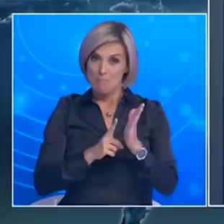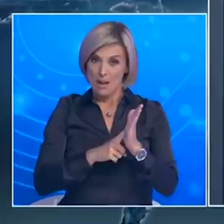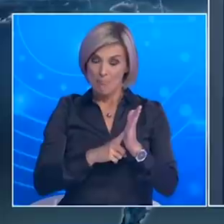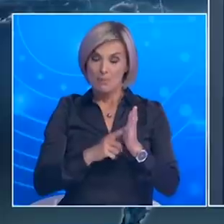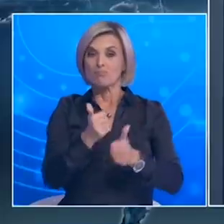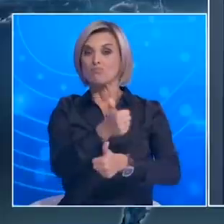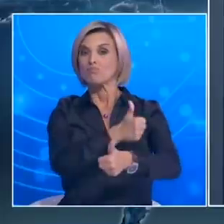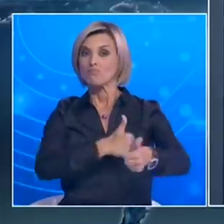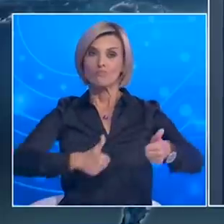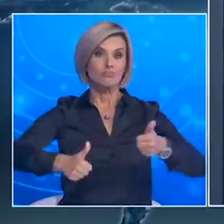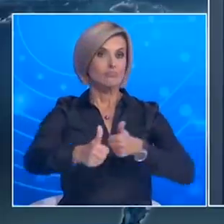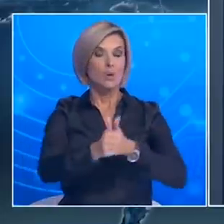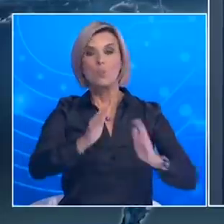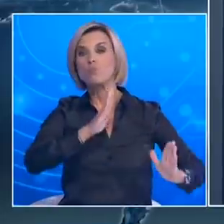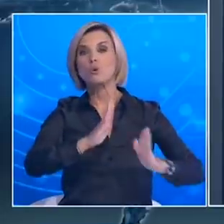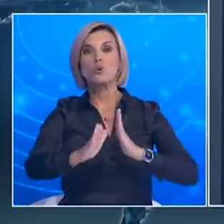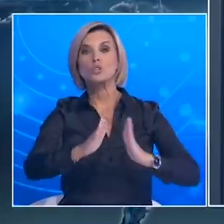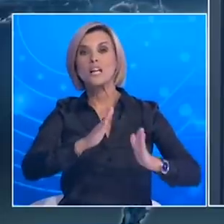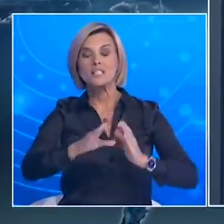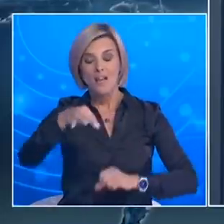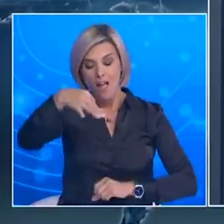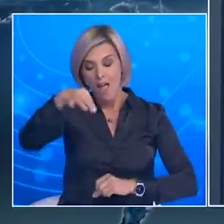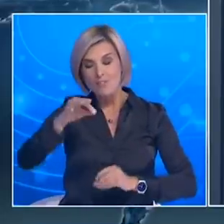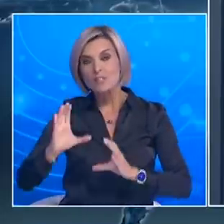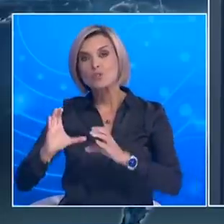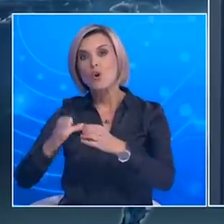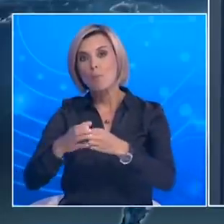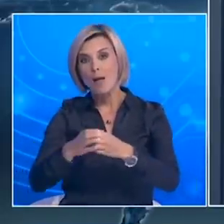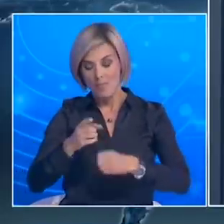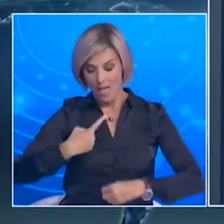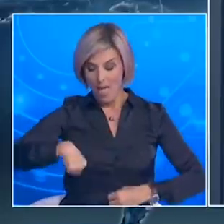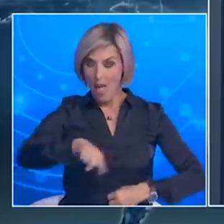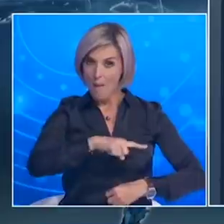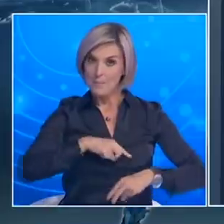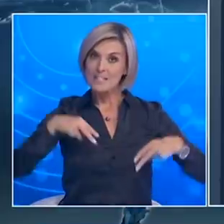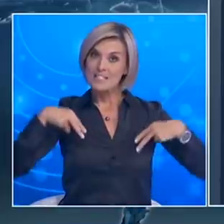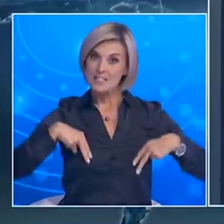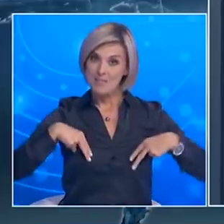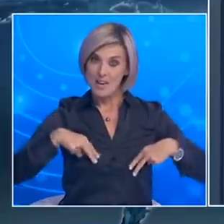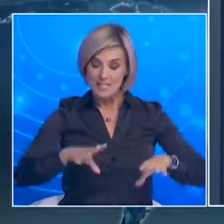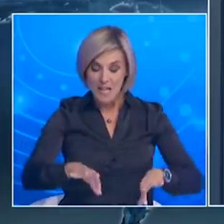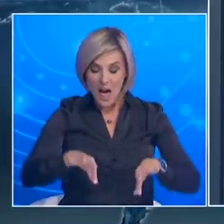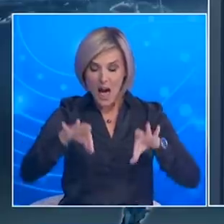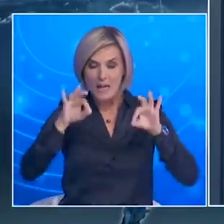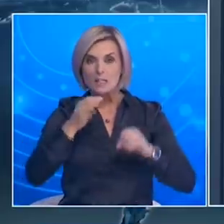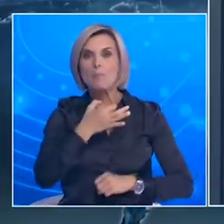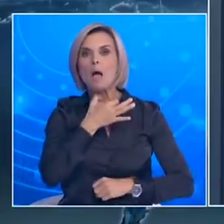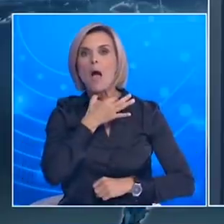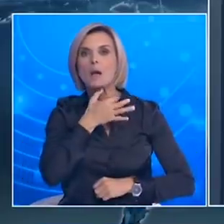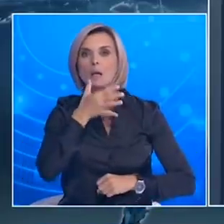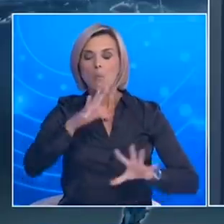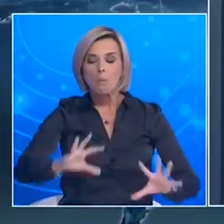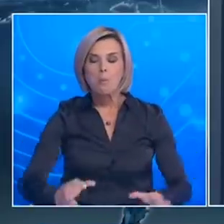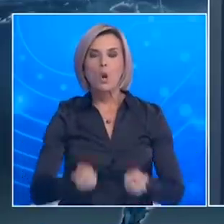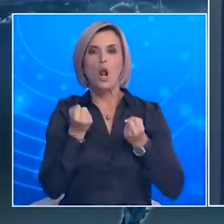μας μέλημα στην αντιμετώπιση της πανδημίας Ως κυβέρνηση λάβαμε από την πρώτη στιγμή ανάγκαια προληπτικά